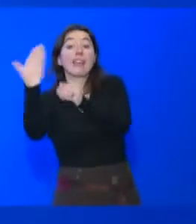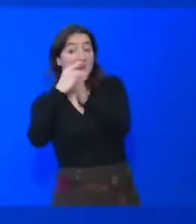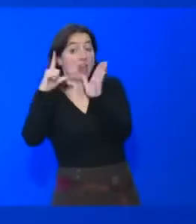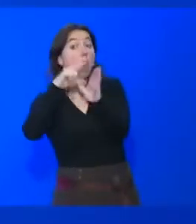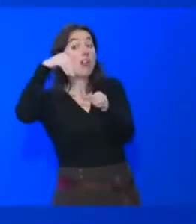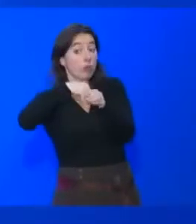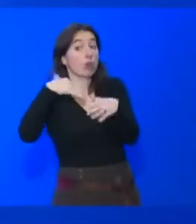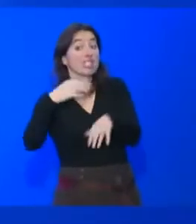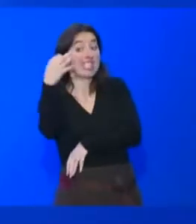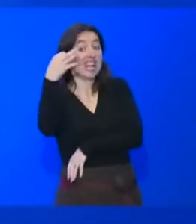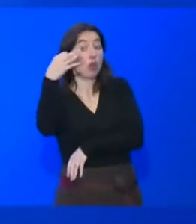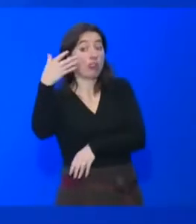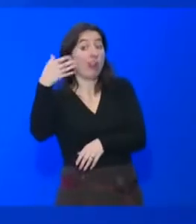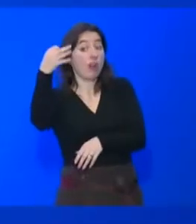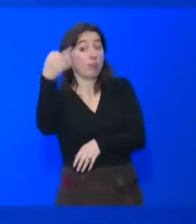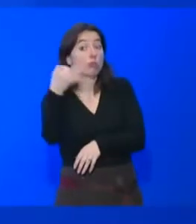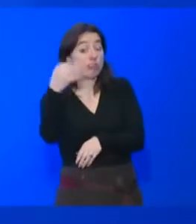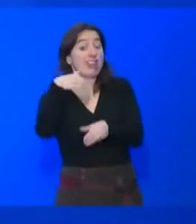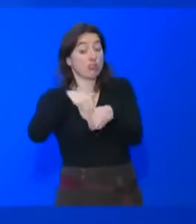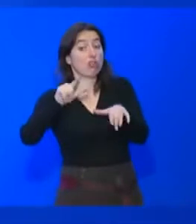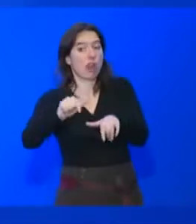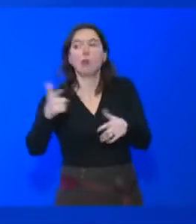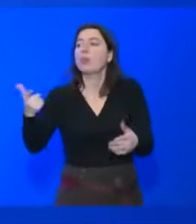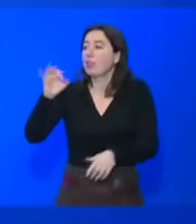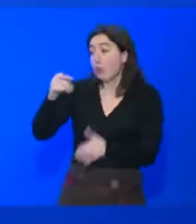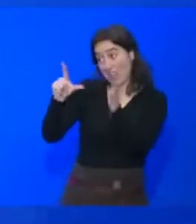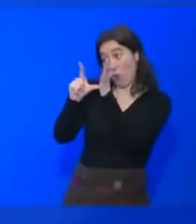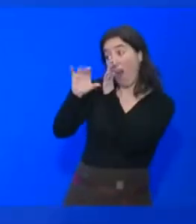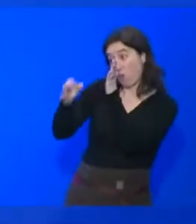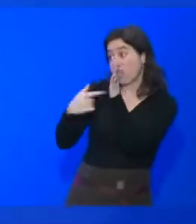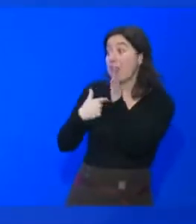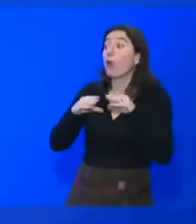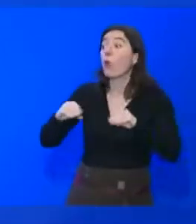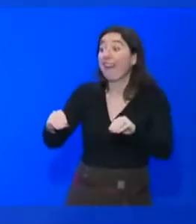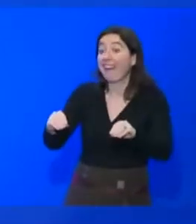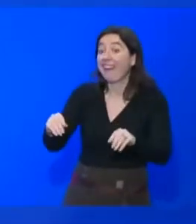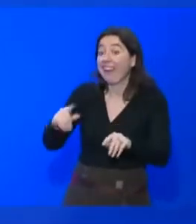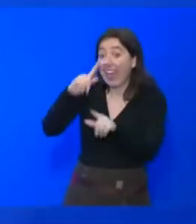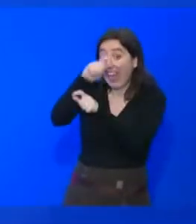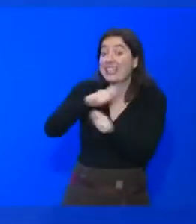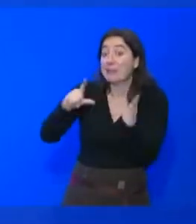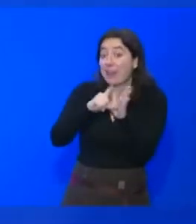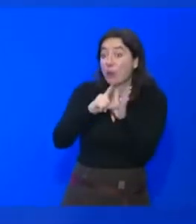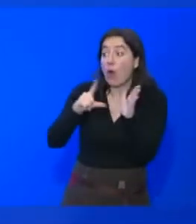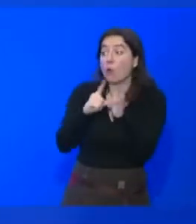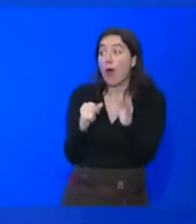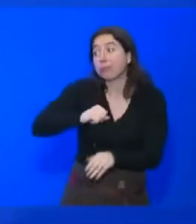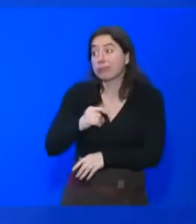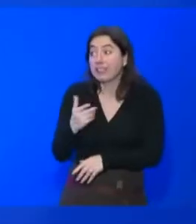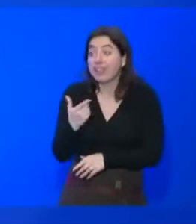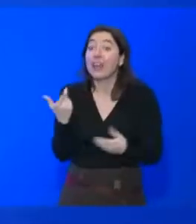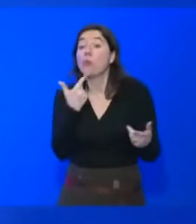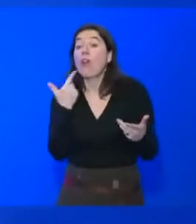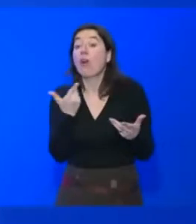'on nous voit tous les jours ? Parce que c'est respecté. Et c'est respecté dans quel type de poste ? Si c'est comme standardiste,